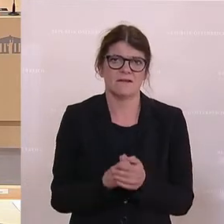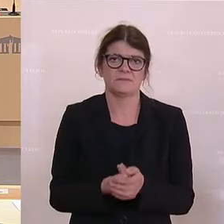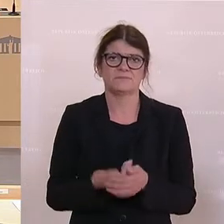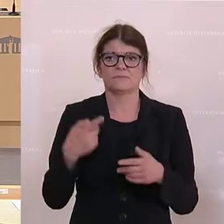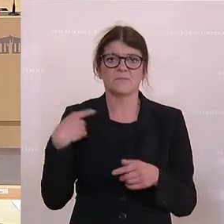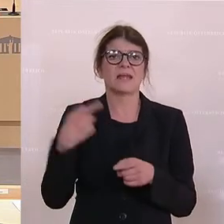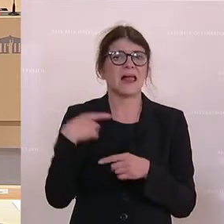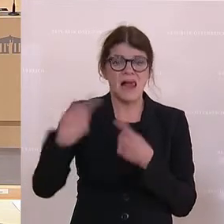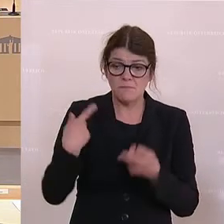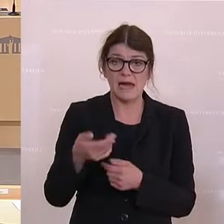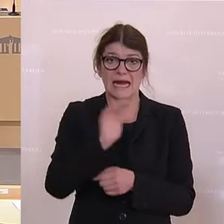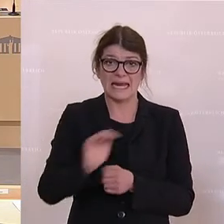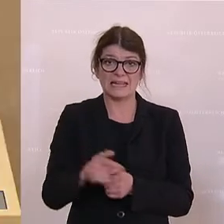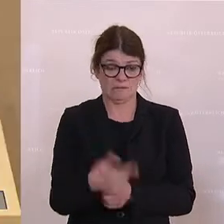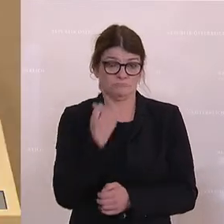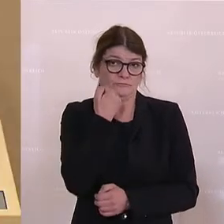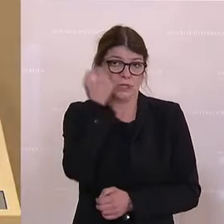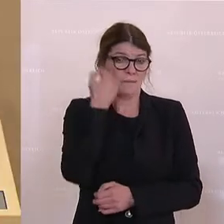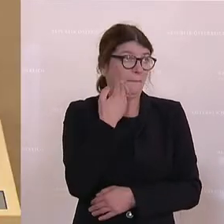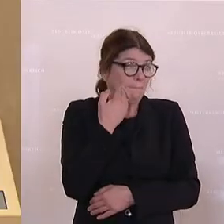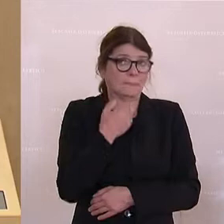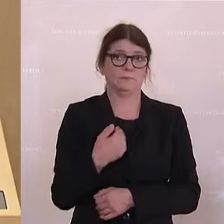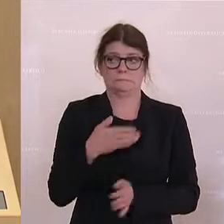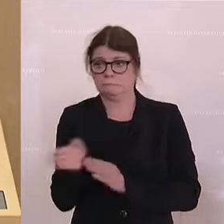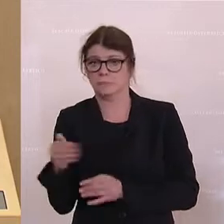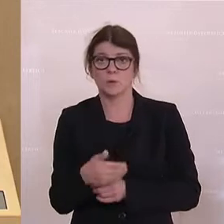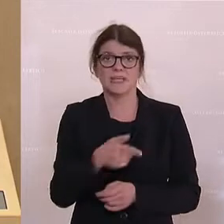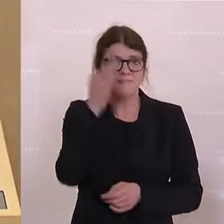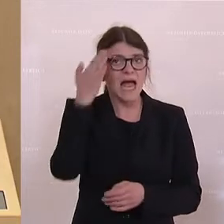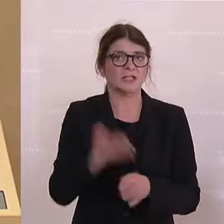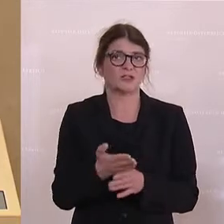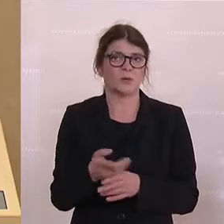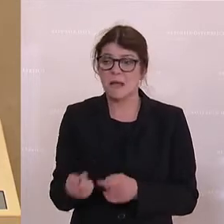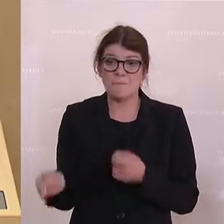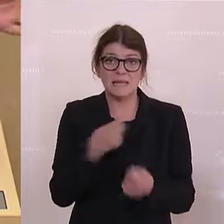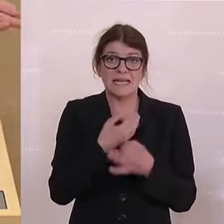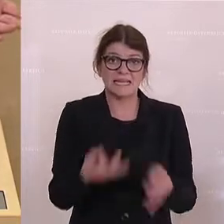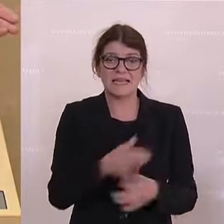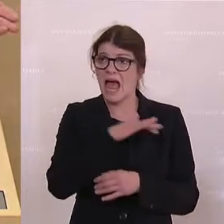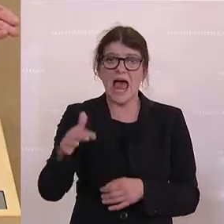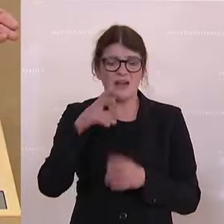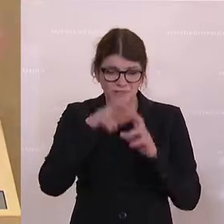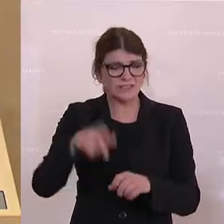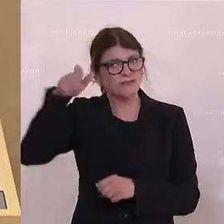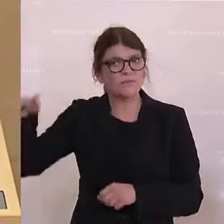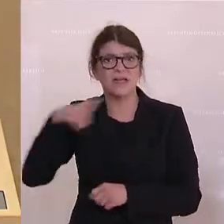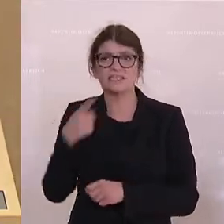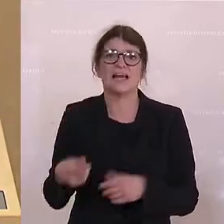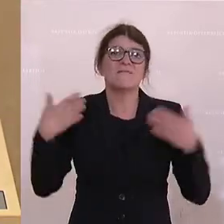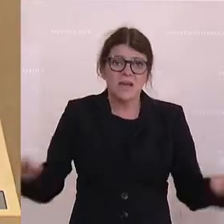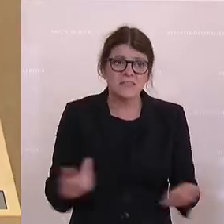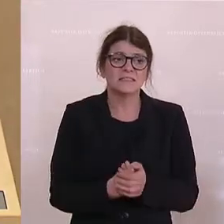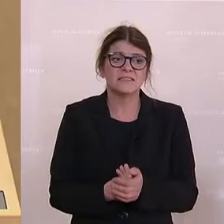dauernd diese Kinder beschämend, man weiß es, dass das nichts bringt. Alle Wissenschaftlerinnen sagen, was?